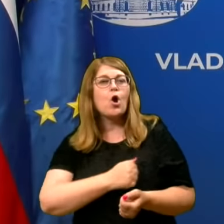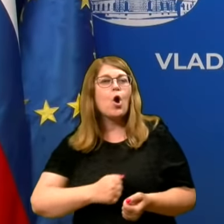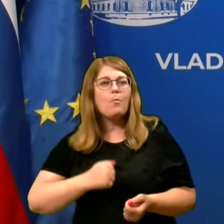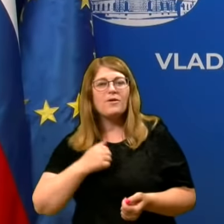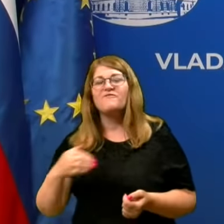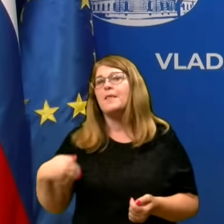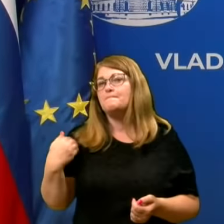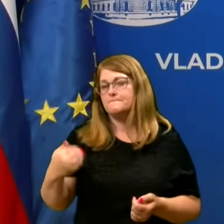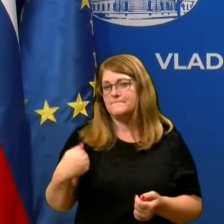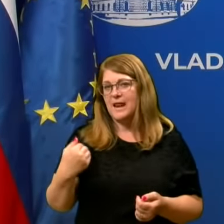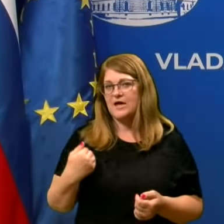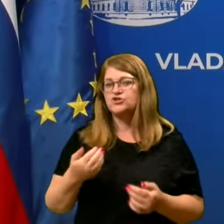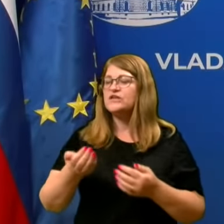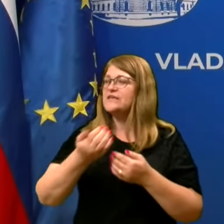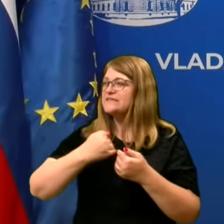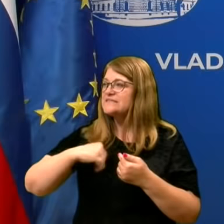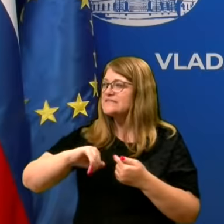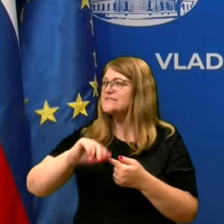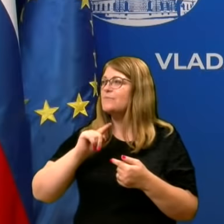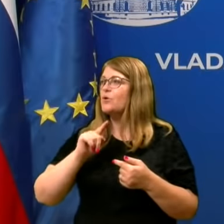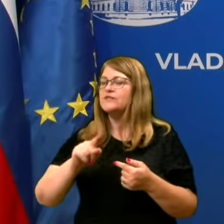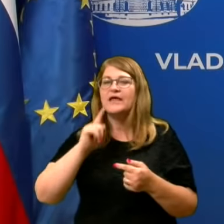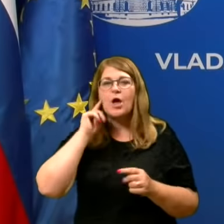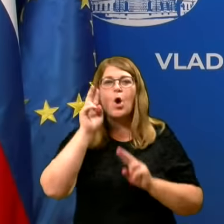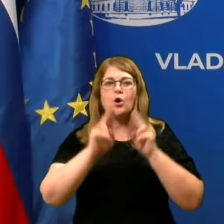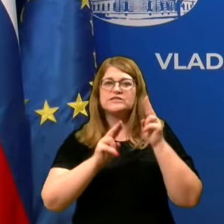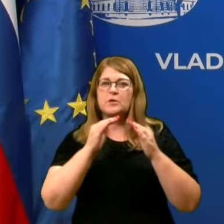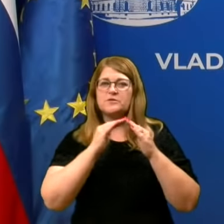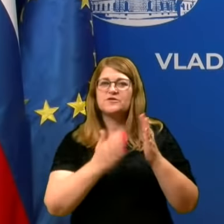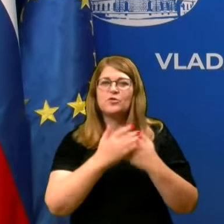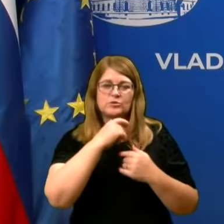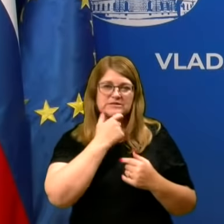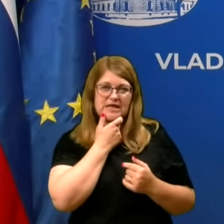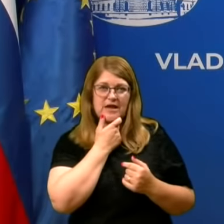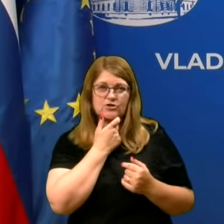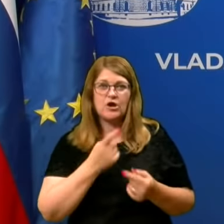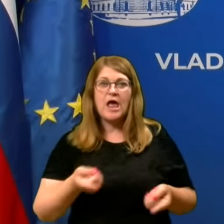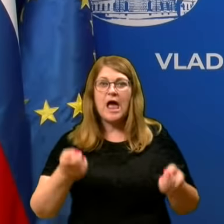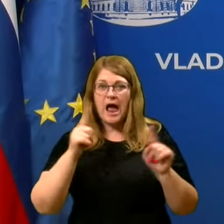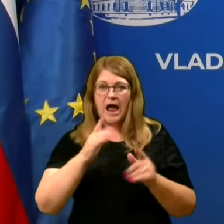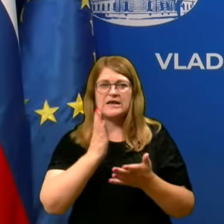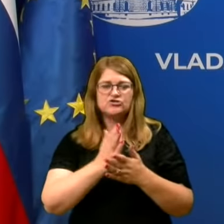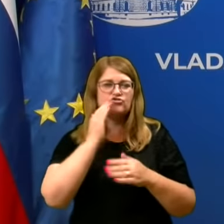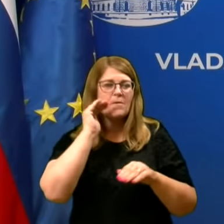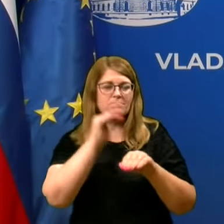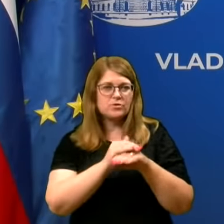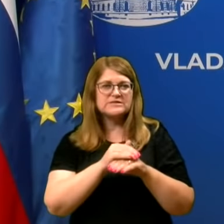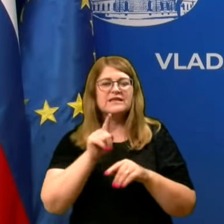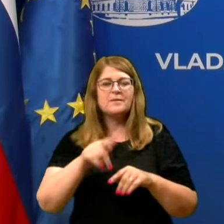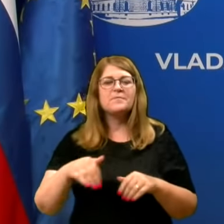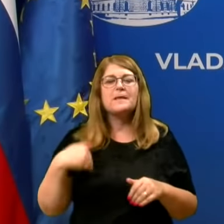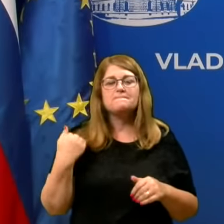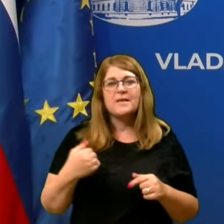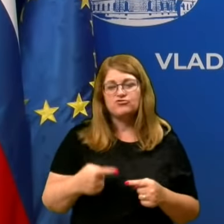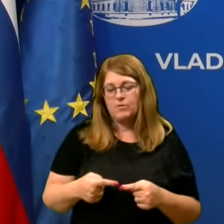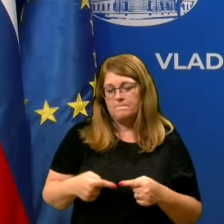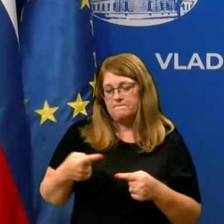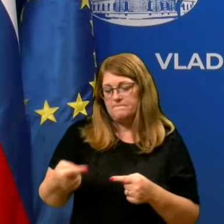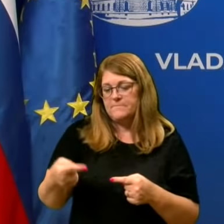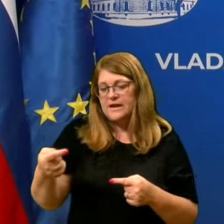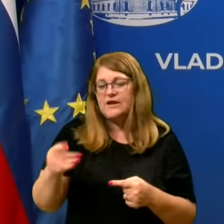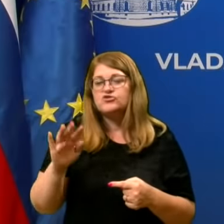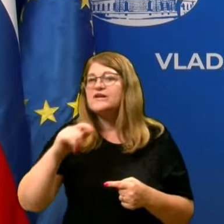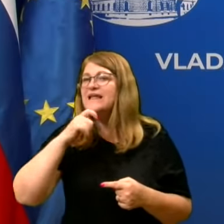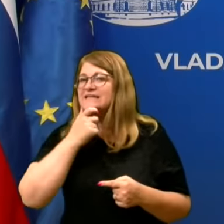predvsem mlajši, z izjemo teh moskrbovancev domov za starejše. A se že pozna recimo, da bi te mlajši prenašali okužbo na